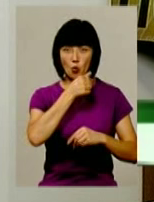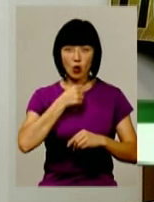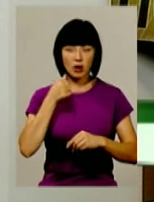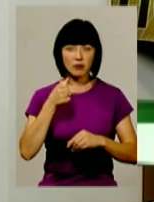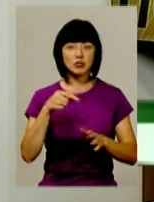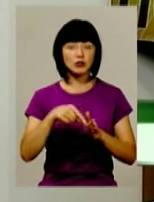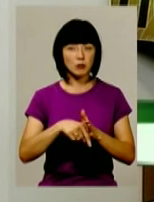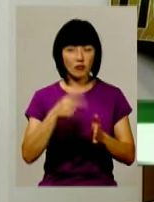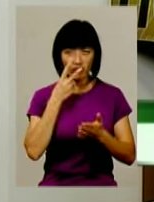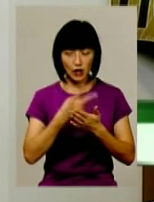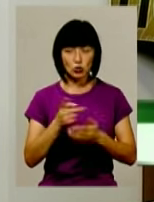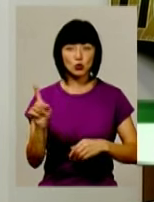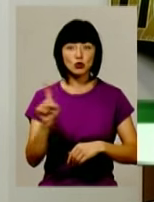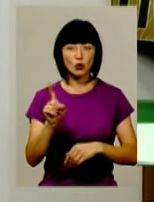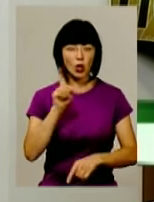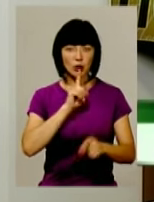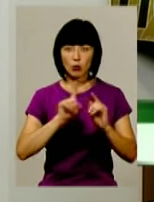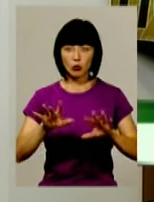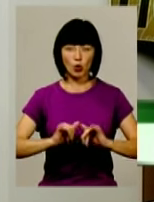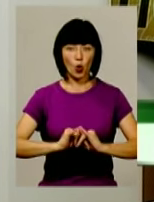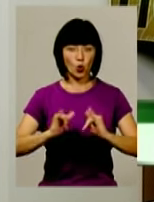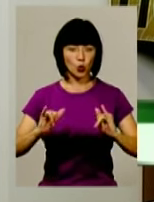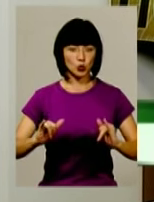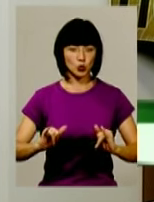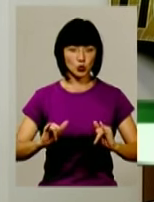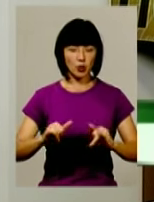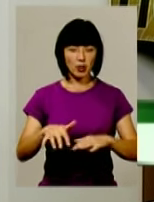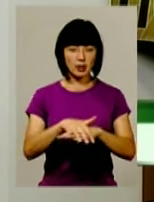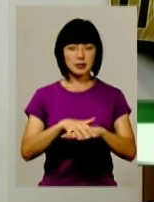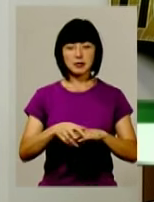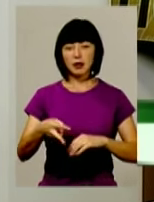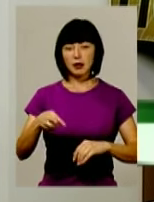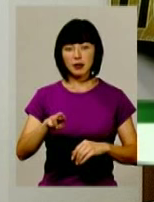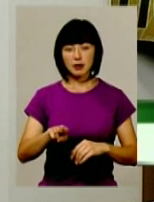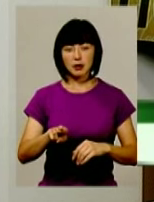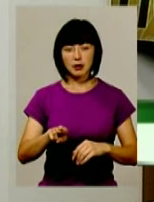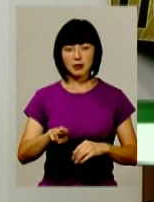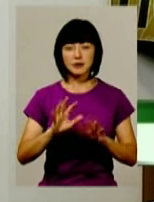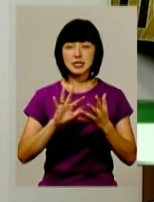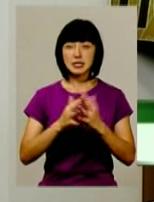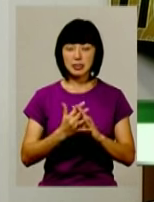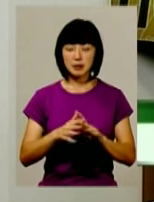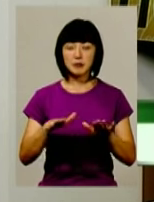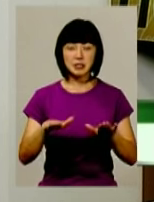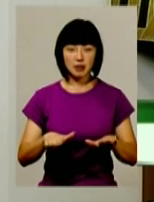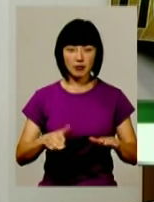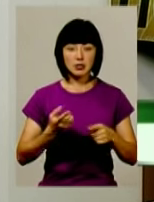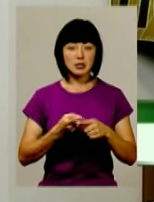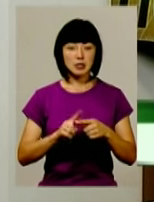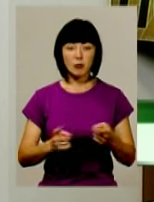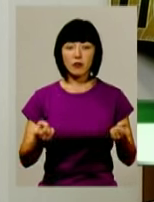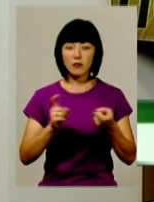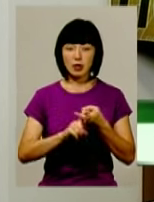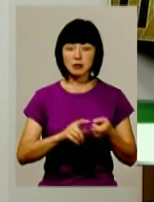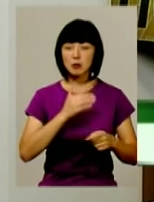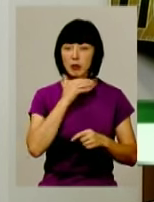говорять нам про те, що не буде росту населення, скажімо, у сільській місцевості. Це пов'язано з багатьма